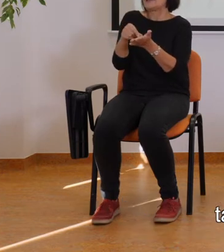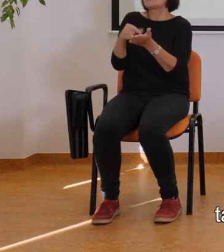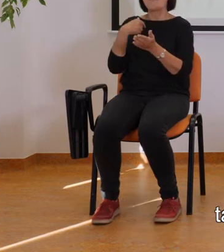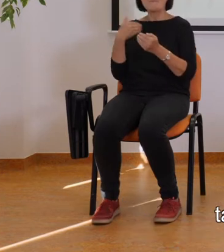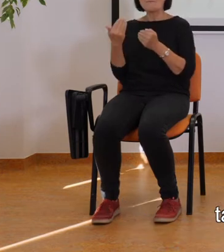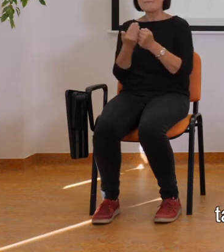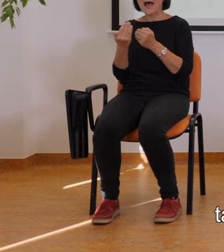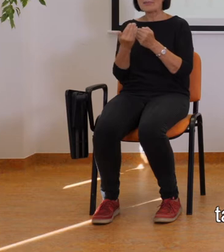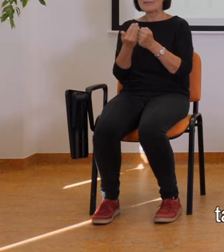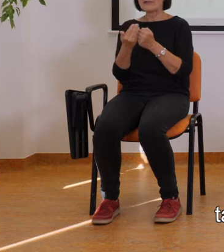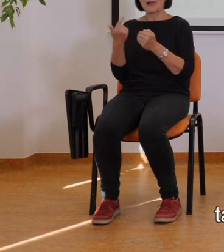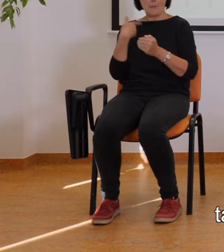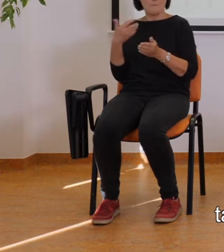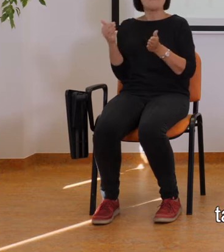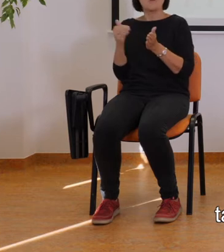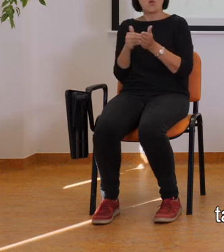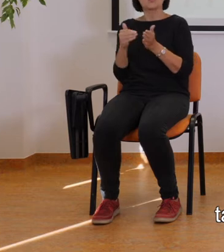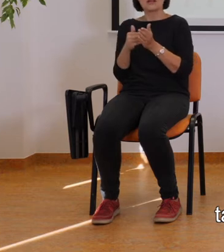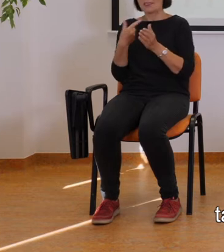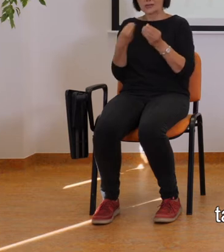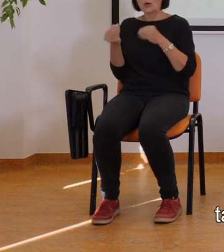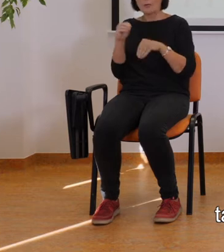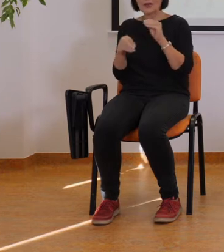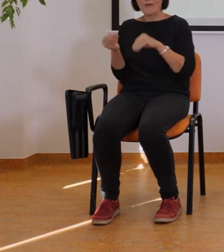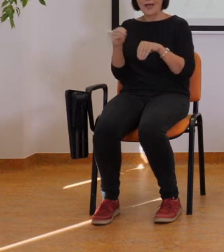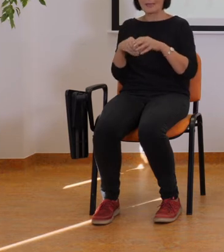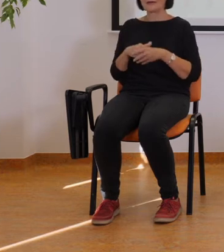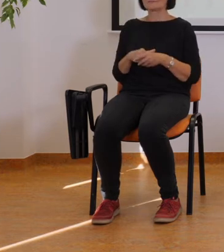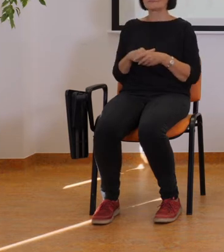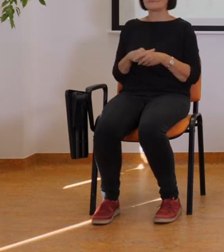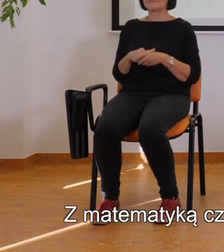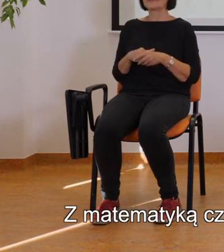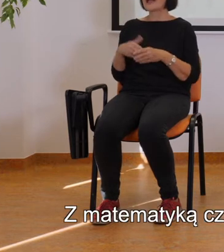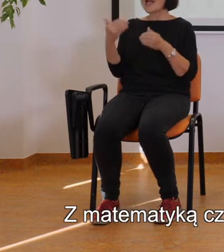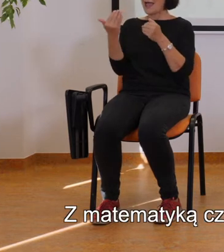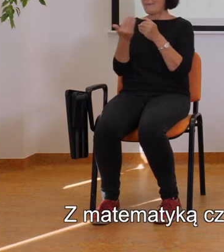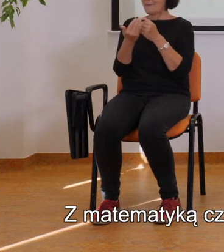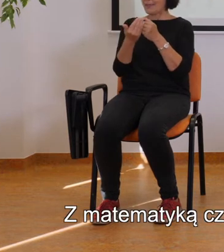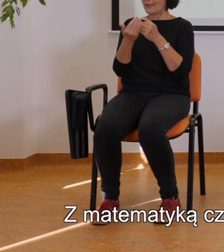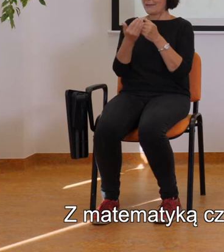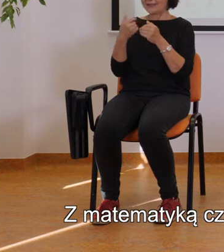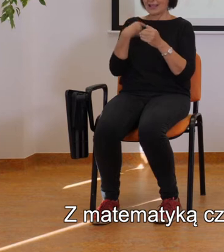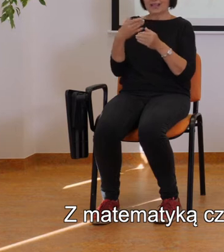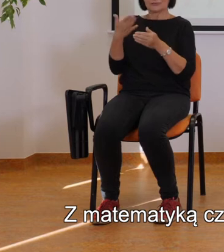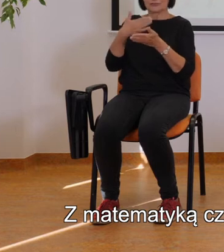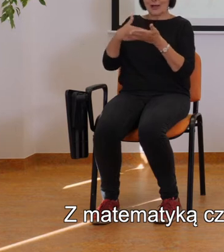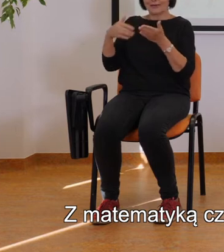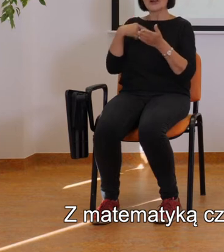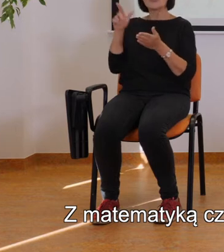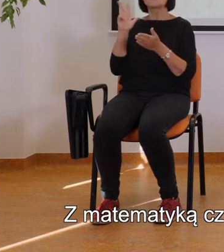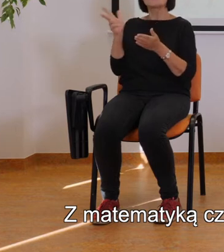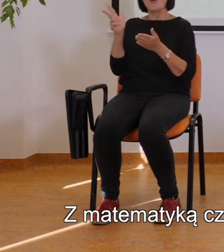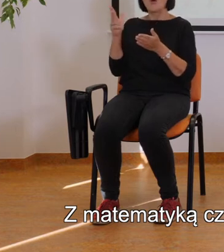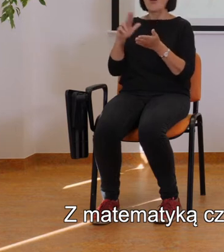matematyka nam się komplikuje. Z matematyką część z nas, która wybiera